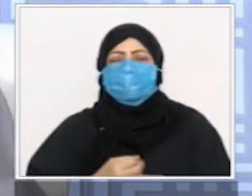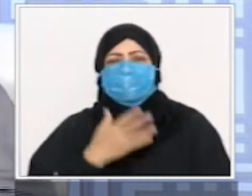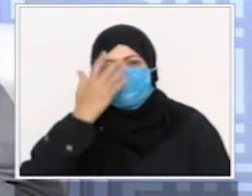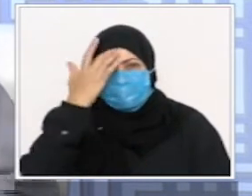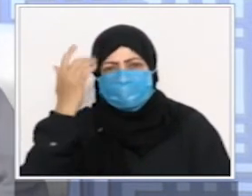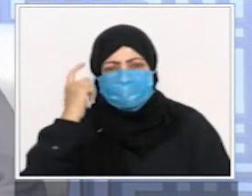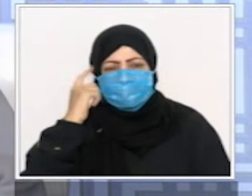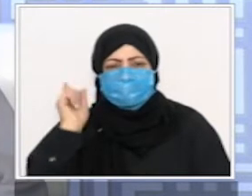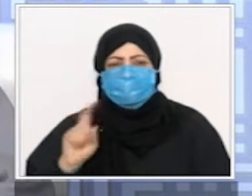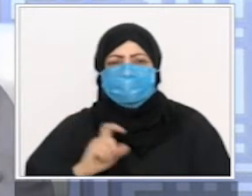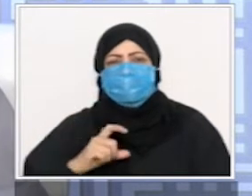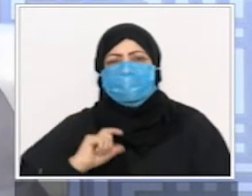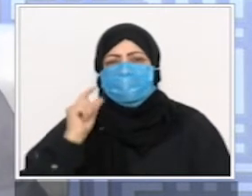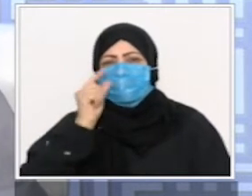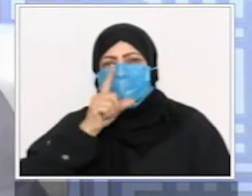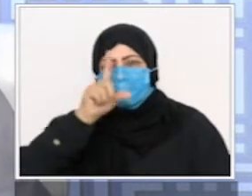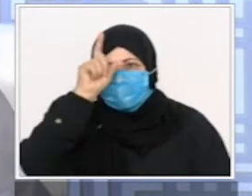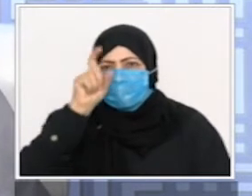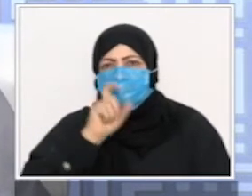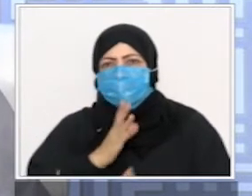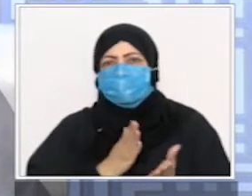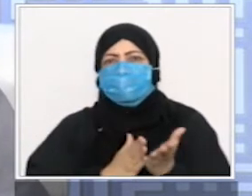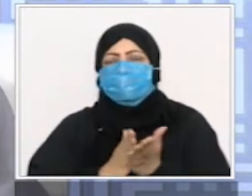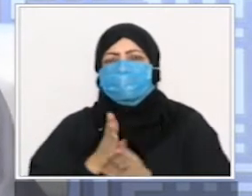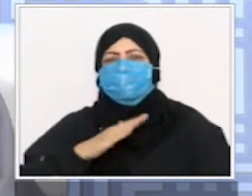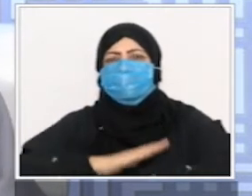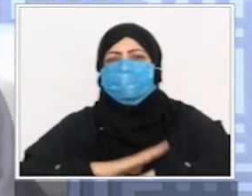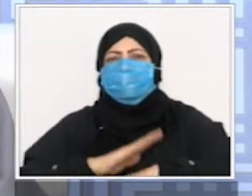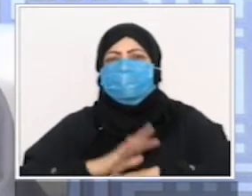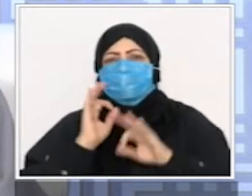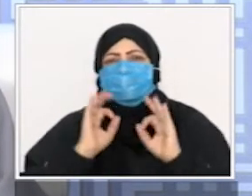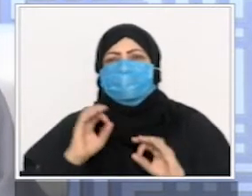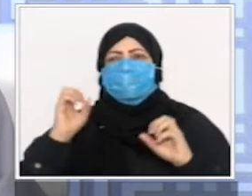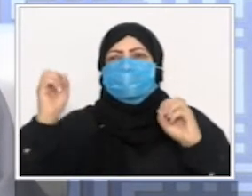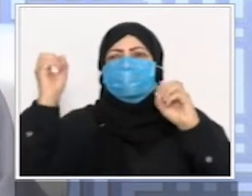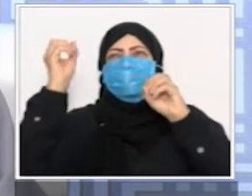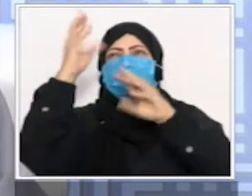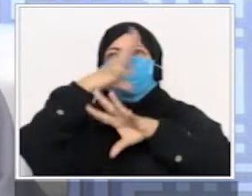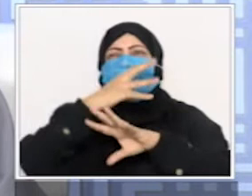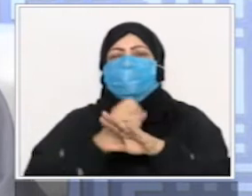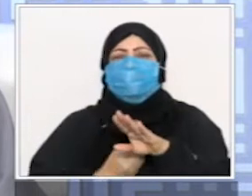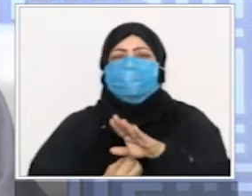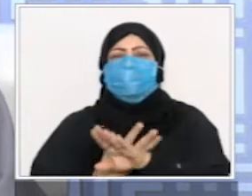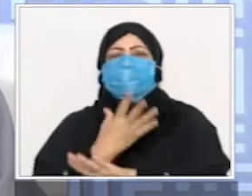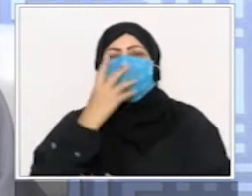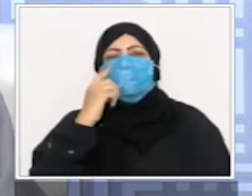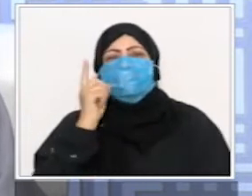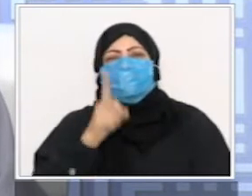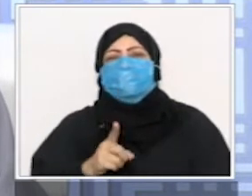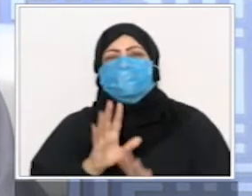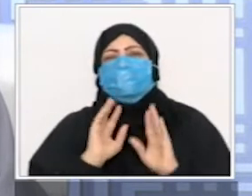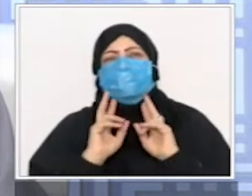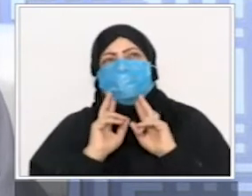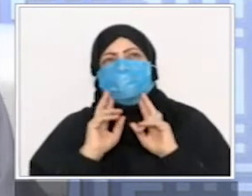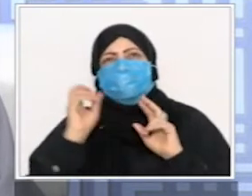يعرفون طلوع الفجر الحقيقي من الفجر الغير الحقيقي فكان إذا خرج الضوء المستقيم القائم يسميه الفقهاء